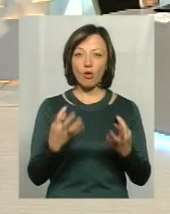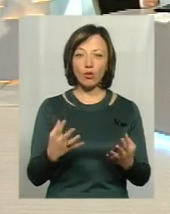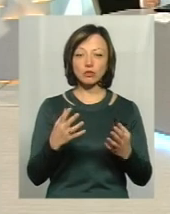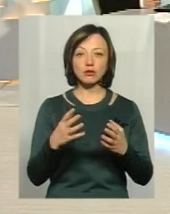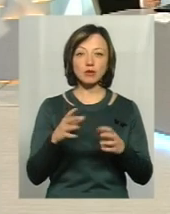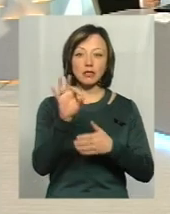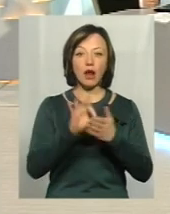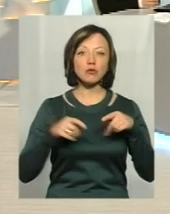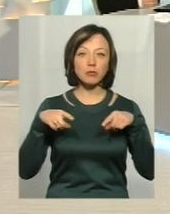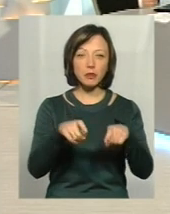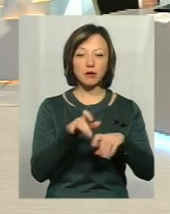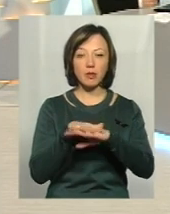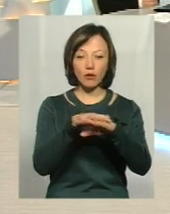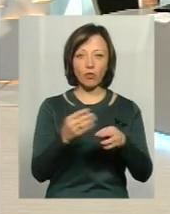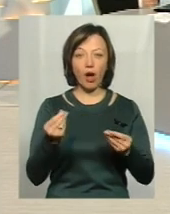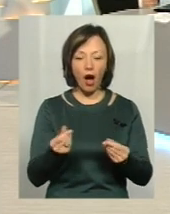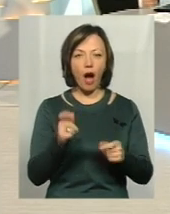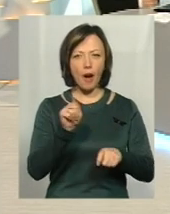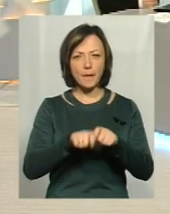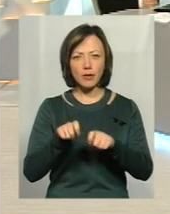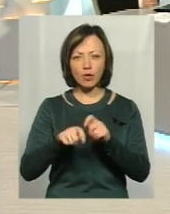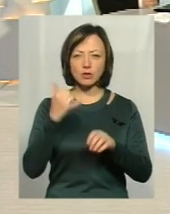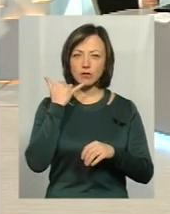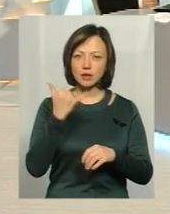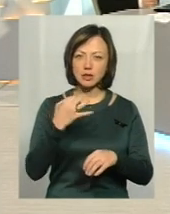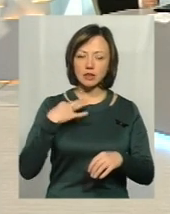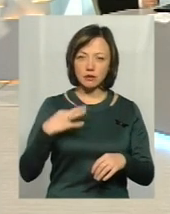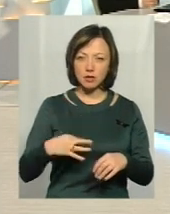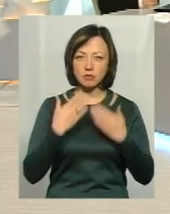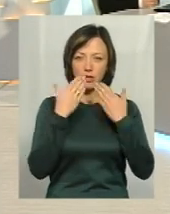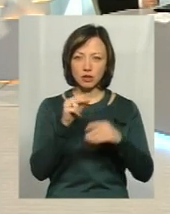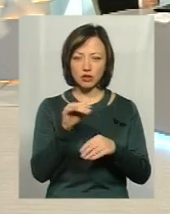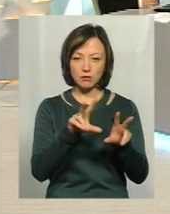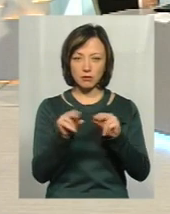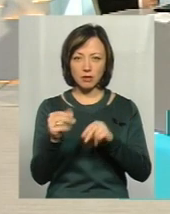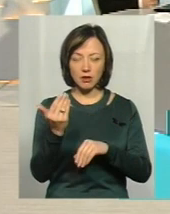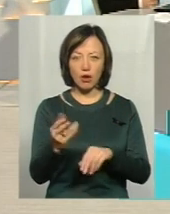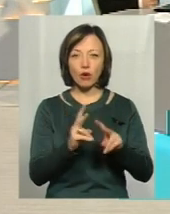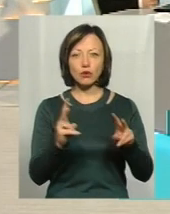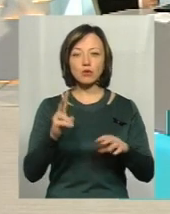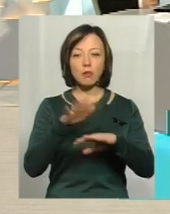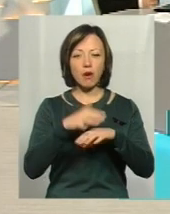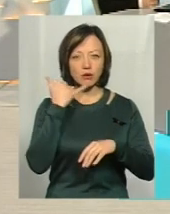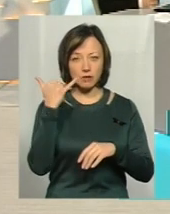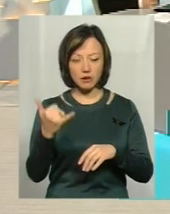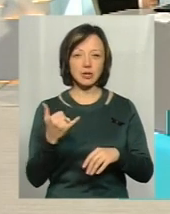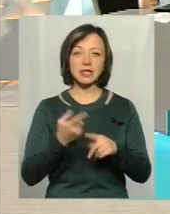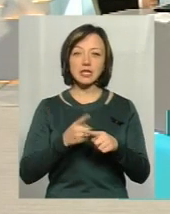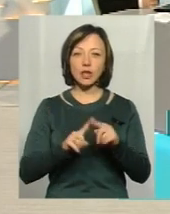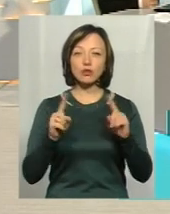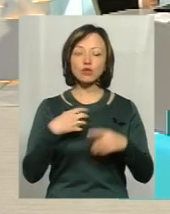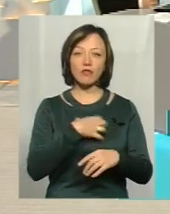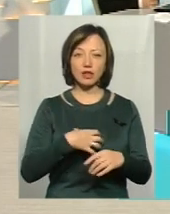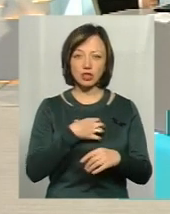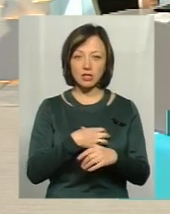там кинулися швиденько перераховувати кошти, а хтось зателефонував до сина, запитав, чи з тобою все в порядку, хтось до банку зателефонував. І це дуже